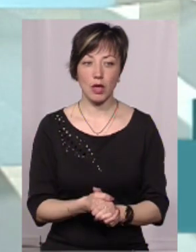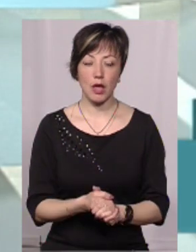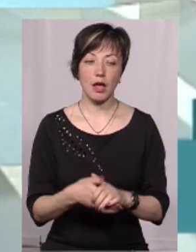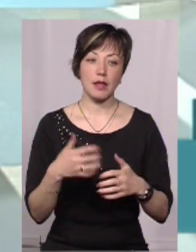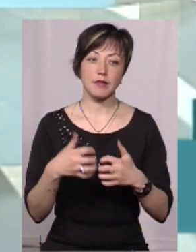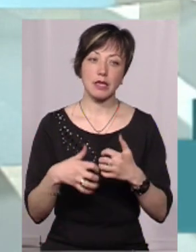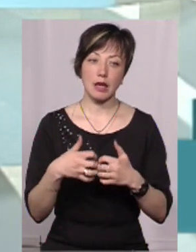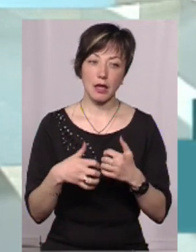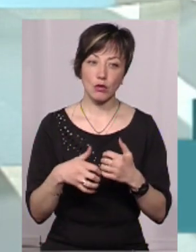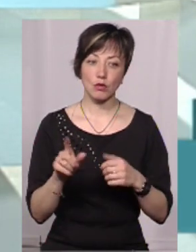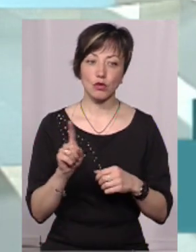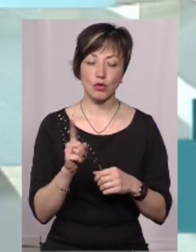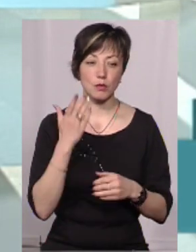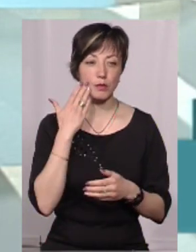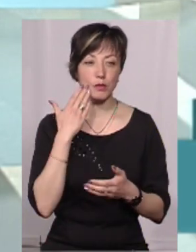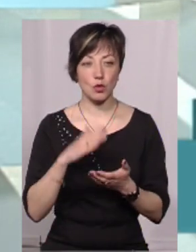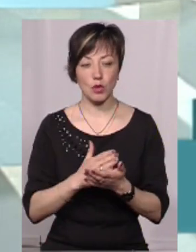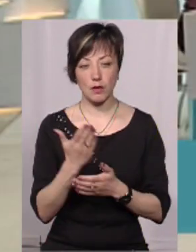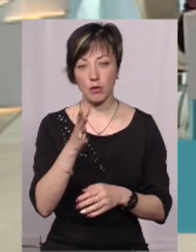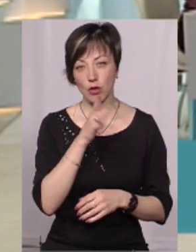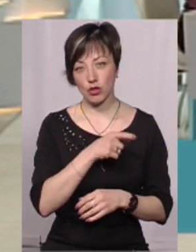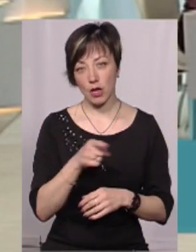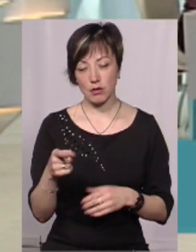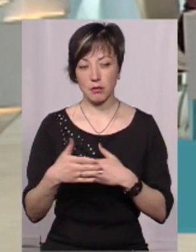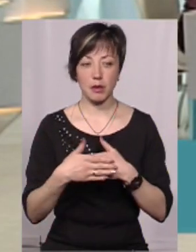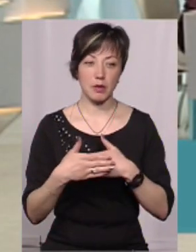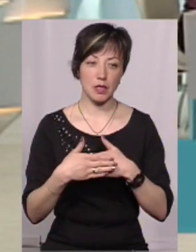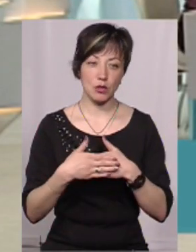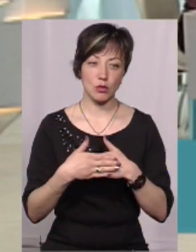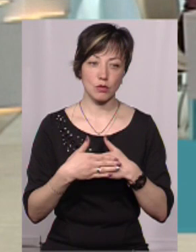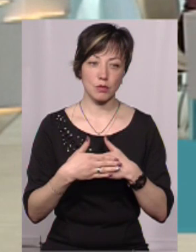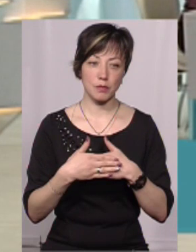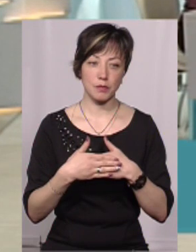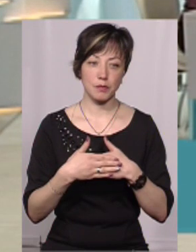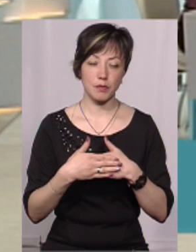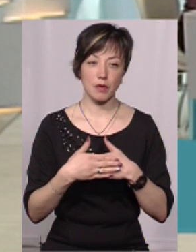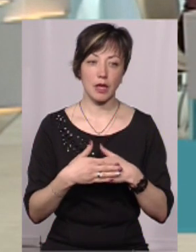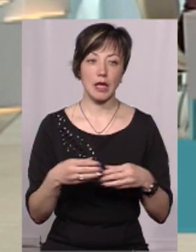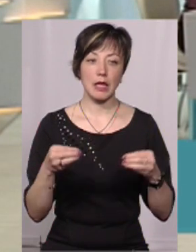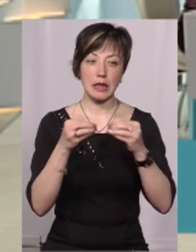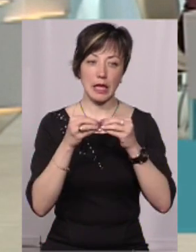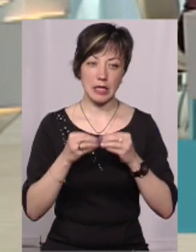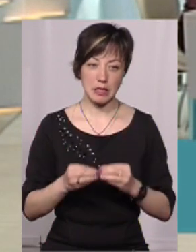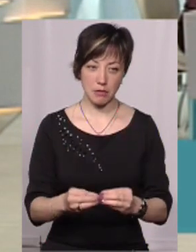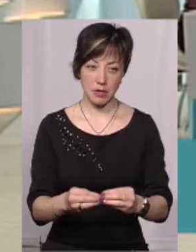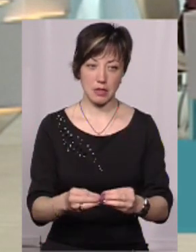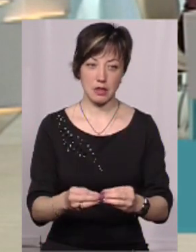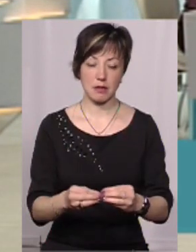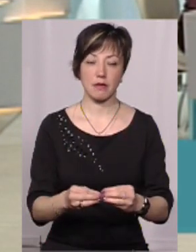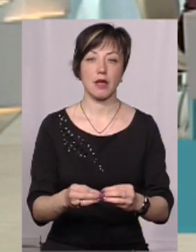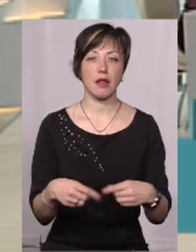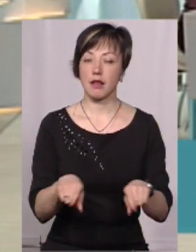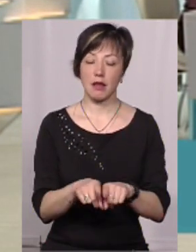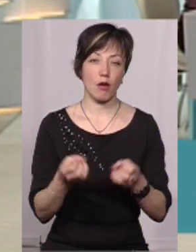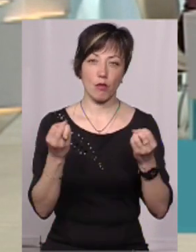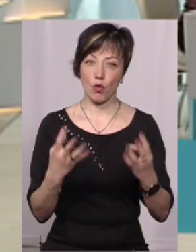В середньому, щоб зорієнтувати вас по часу, це приблизно десь 10 місяців відбувається. Тобто